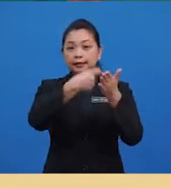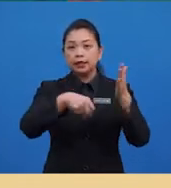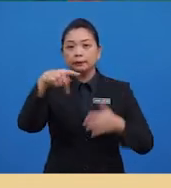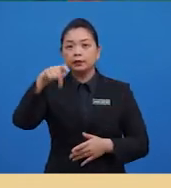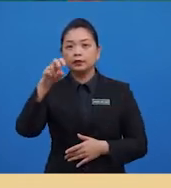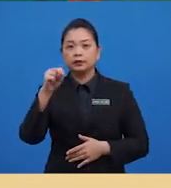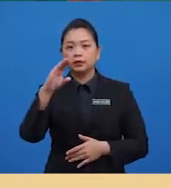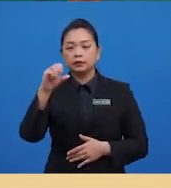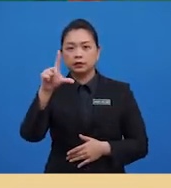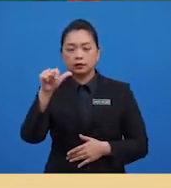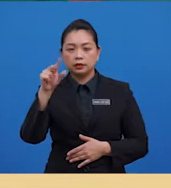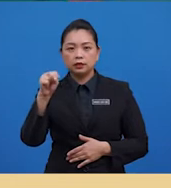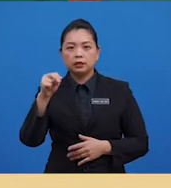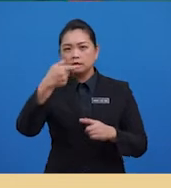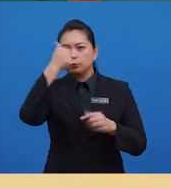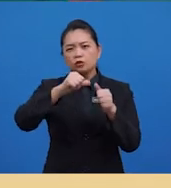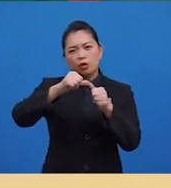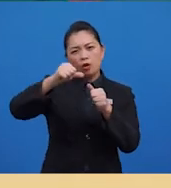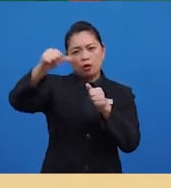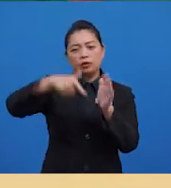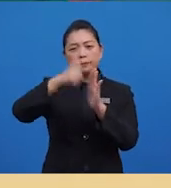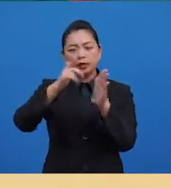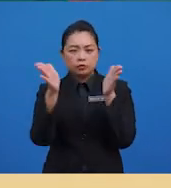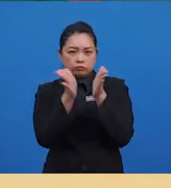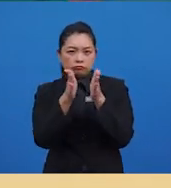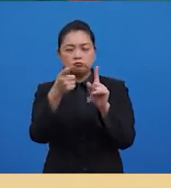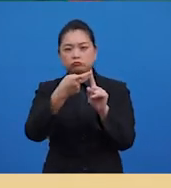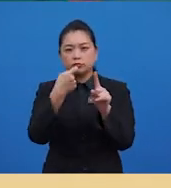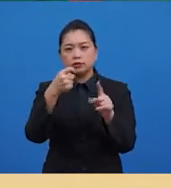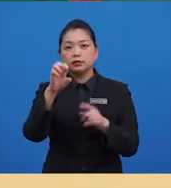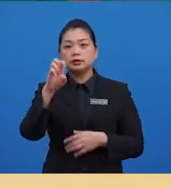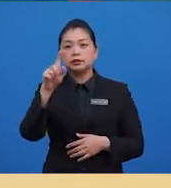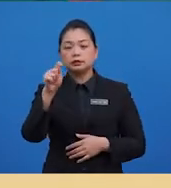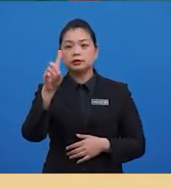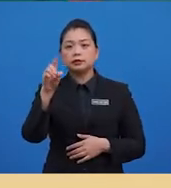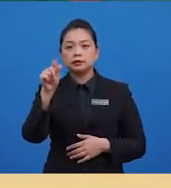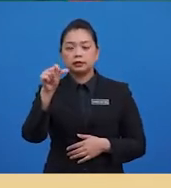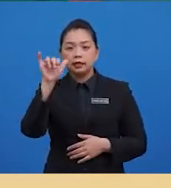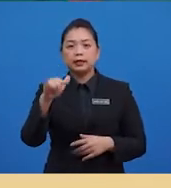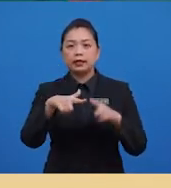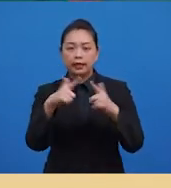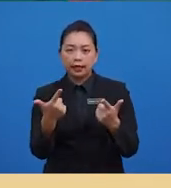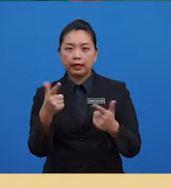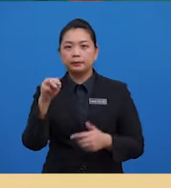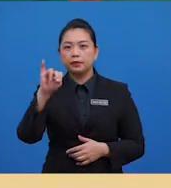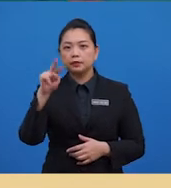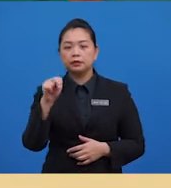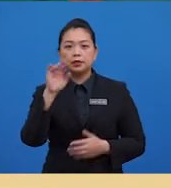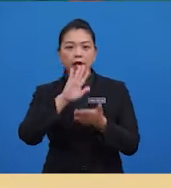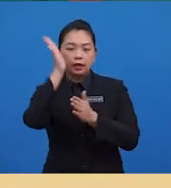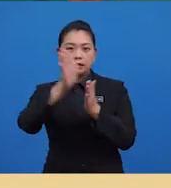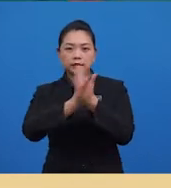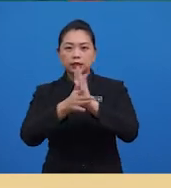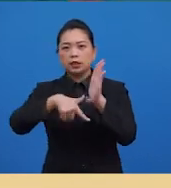pencelan yang menyimpang jauh kecil dari set data yang lain. Dan Min akan menjadi lebih